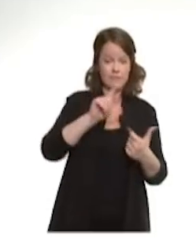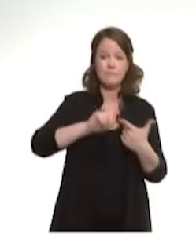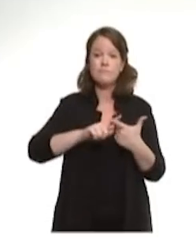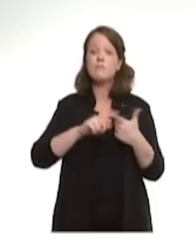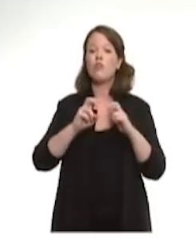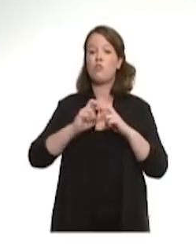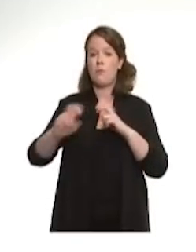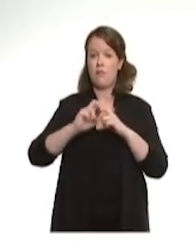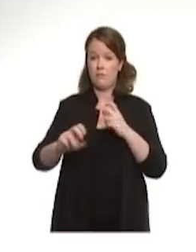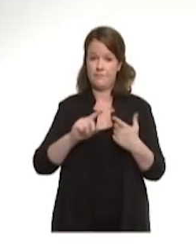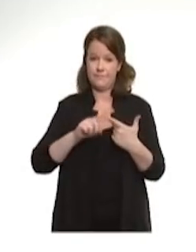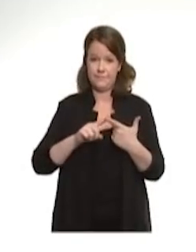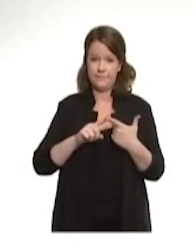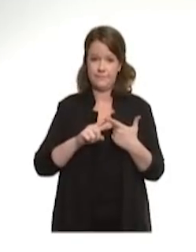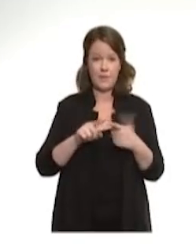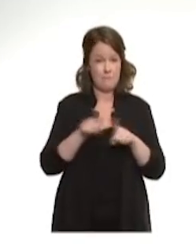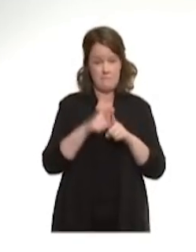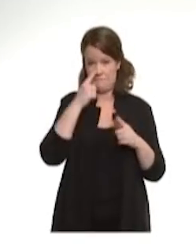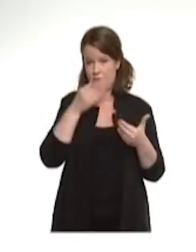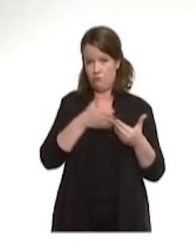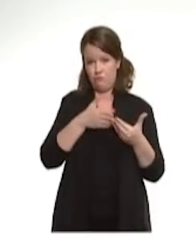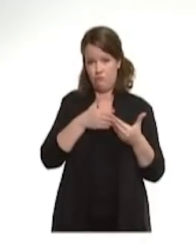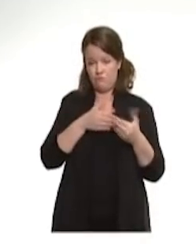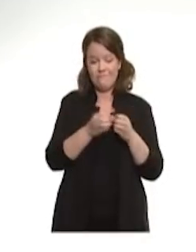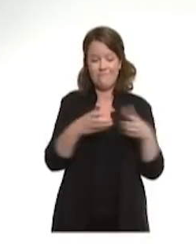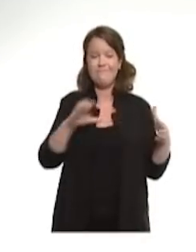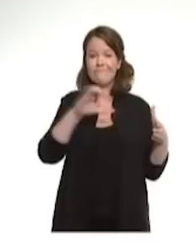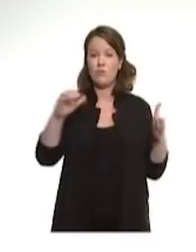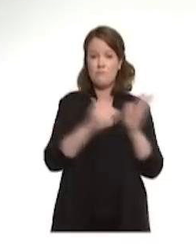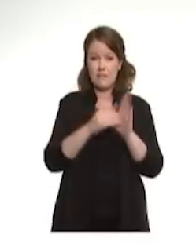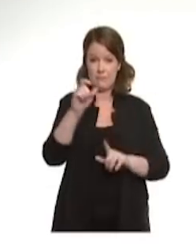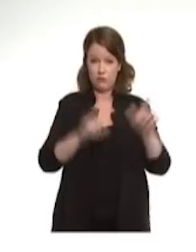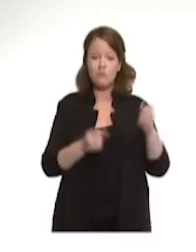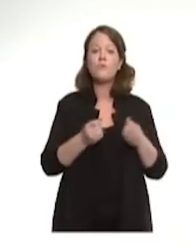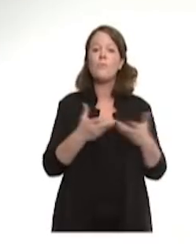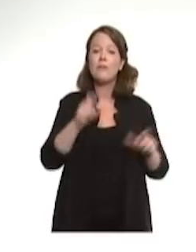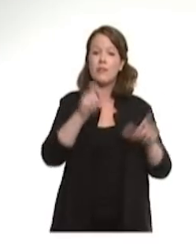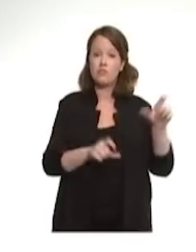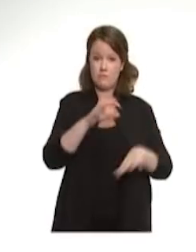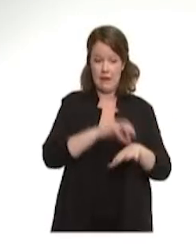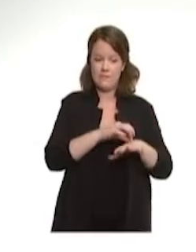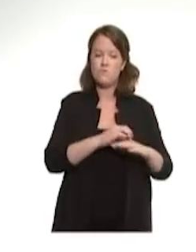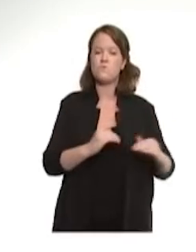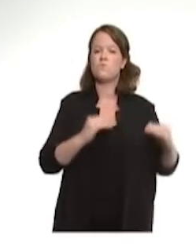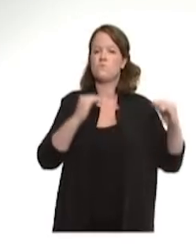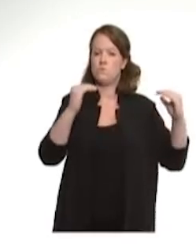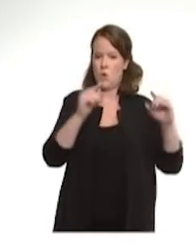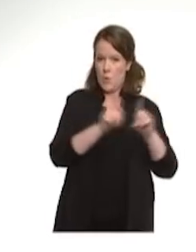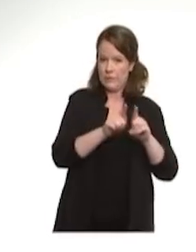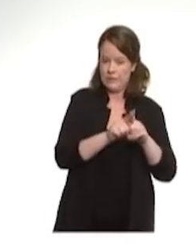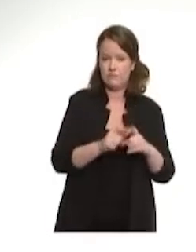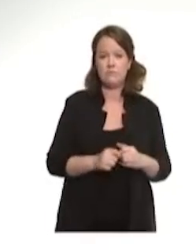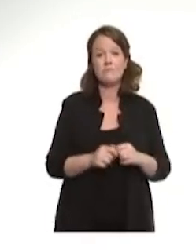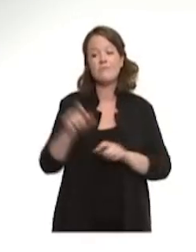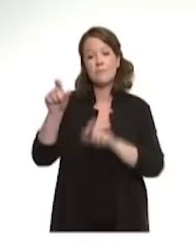Grenoble présente les mêmes caractéristiques, c'est-à-dire un taux d'incidence cumulé en population générale, en population vulnérable, et une part de malades atteints du